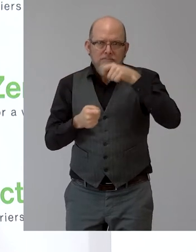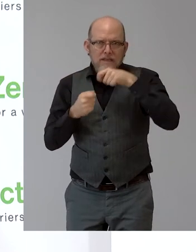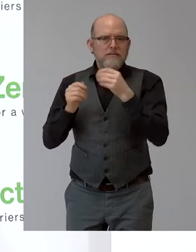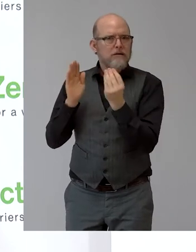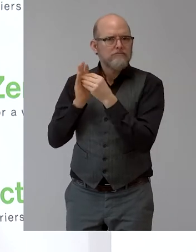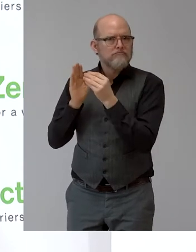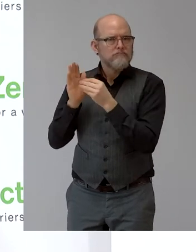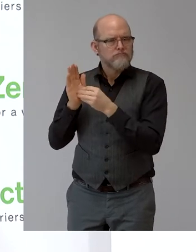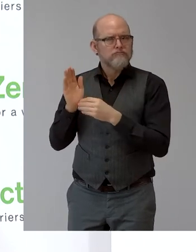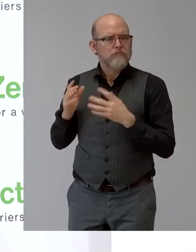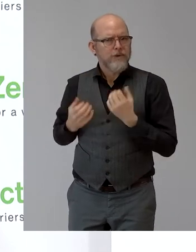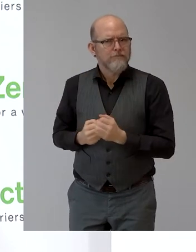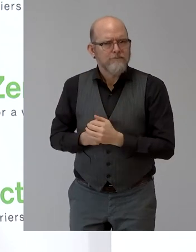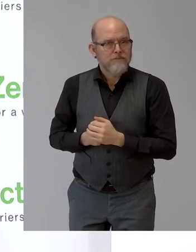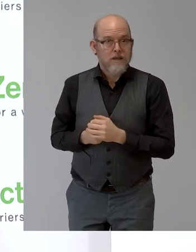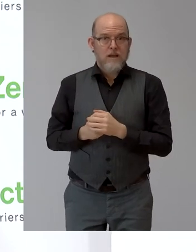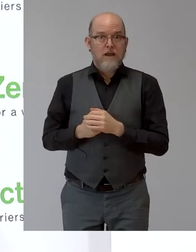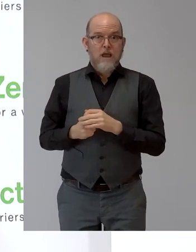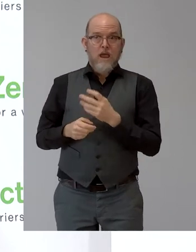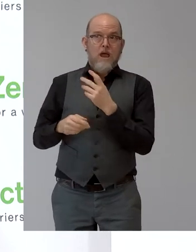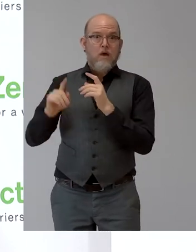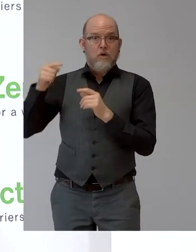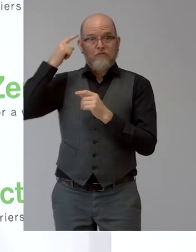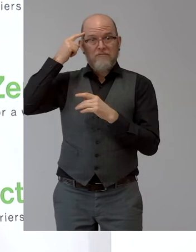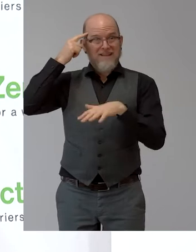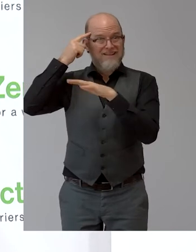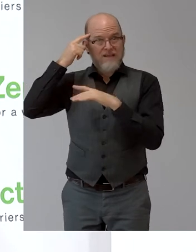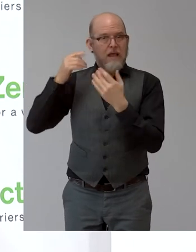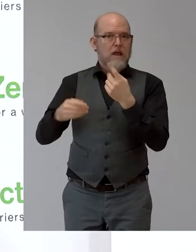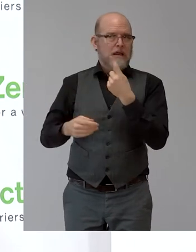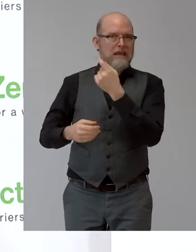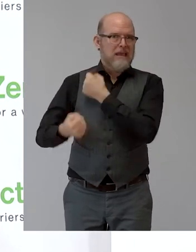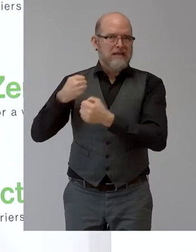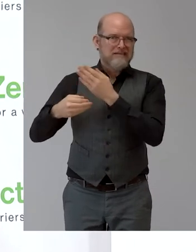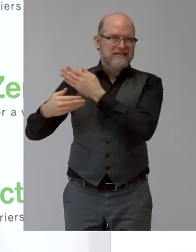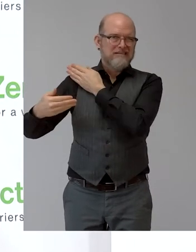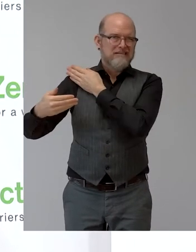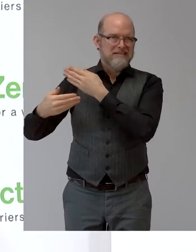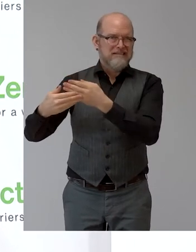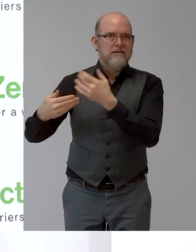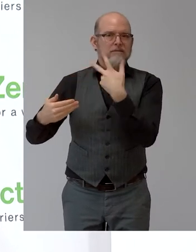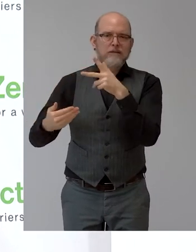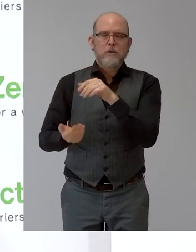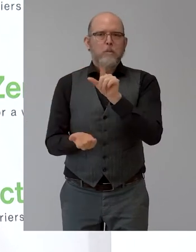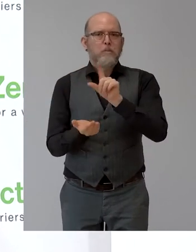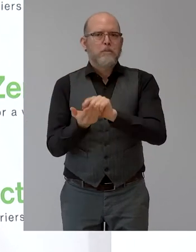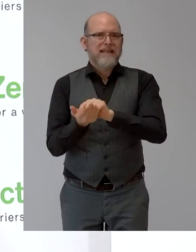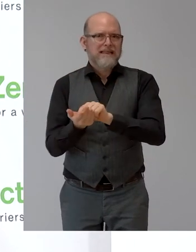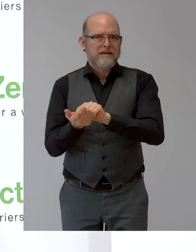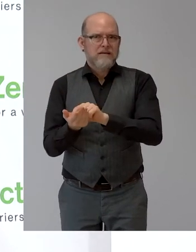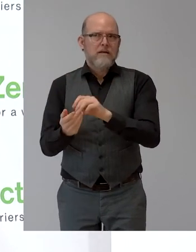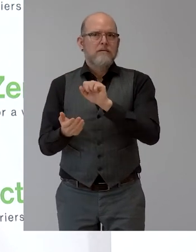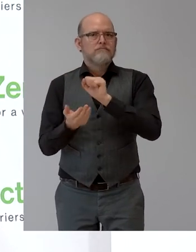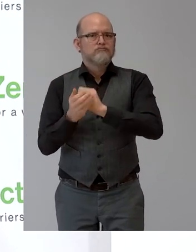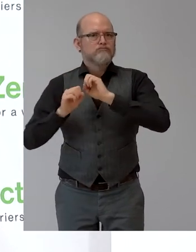Bundesminister am Ende des letzten Jahres bei einer Pressekonferenz zum Thema Inklusion in Krisenzeiten die Schwerpunkte